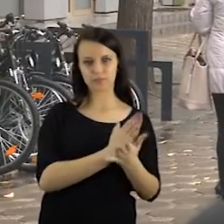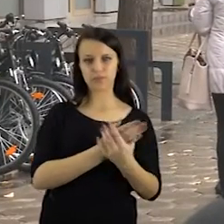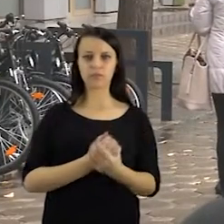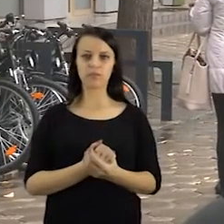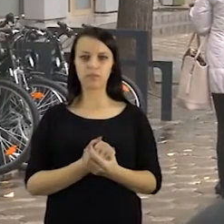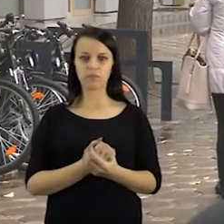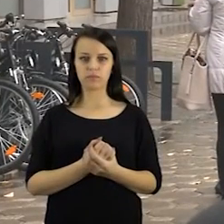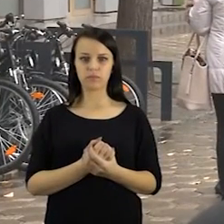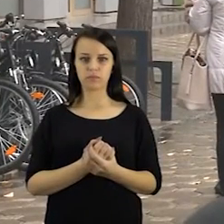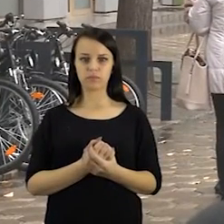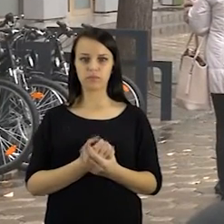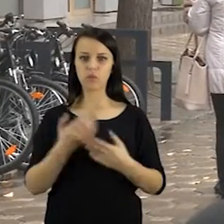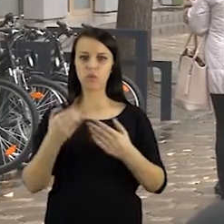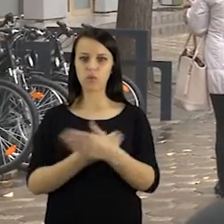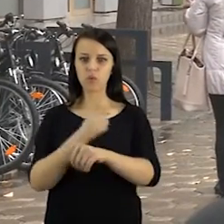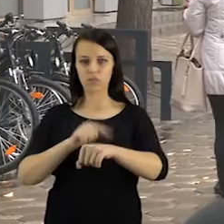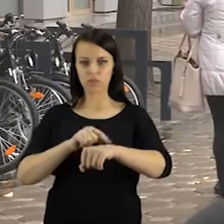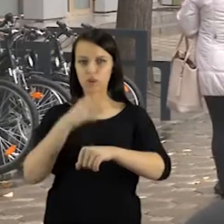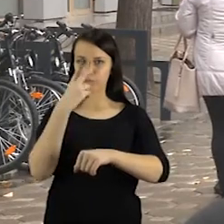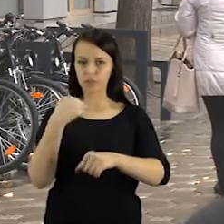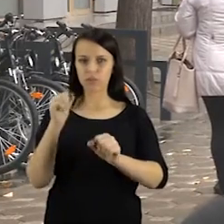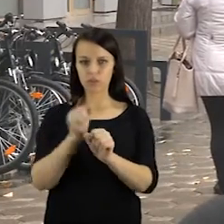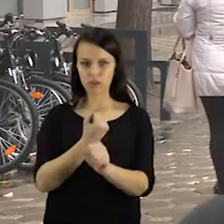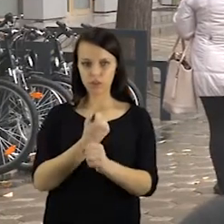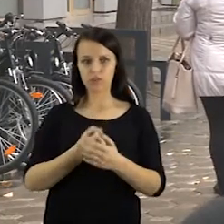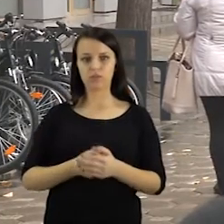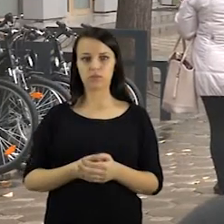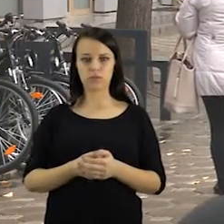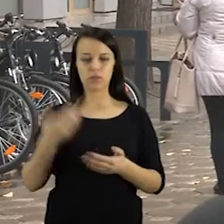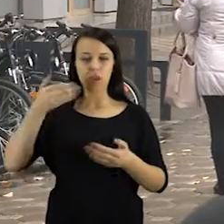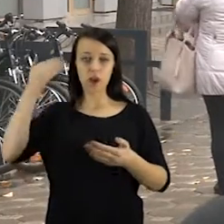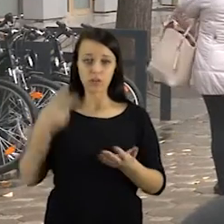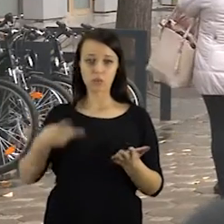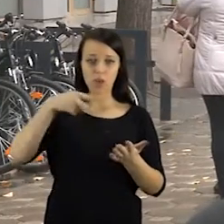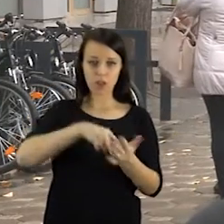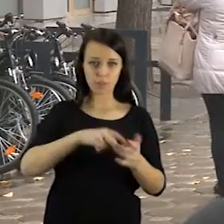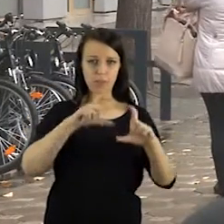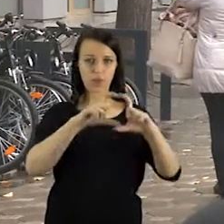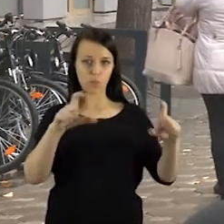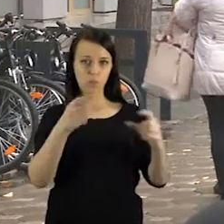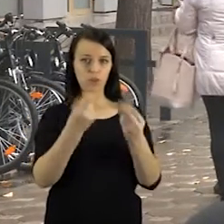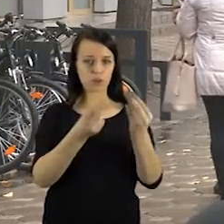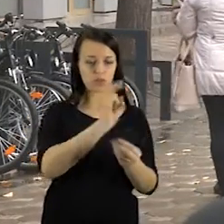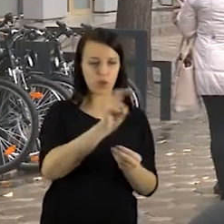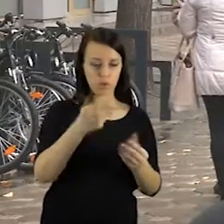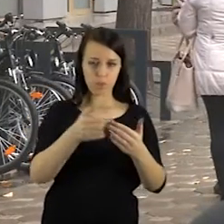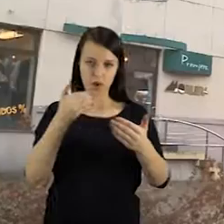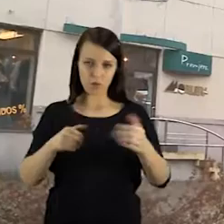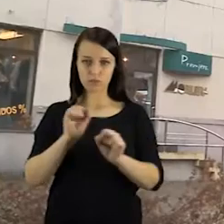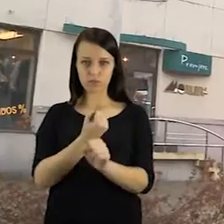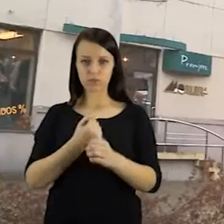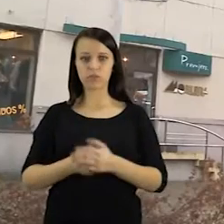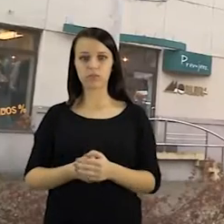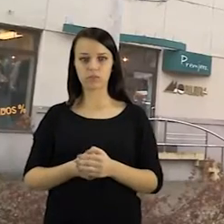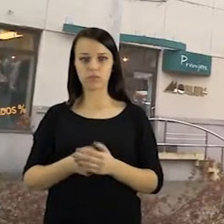yra negerai. Prisitaikėti prie laiko, anksčiau keltis, mokyklaiti darželį.